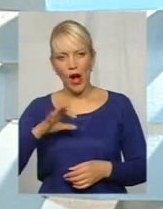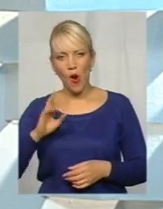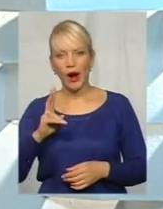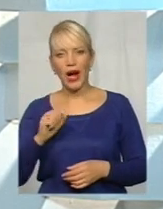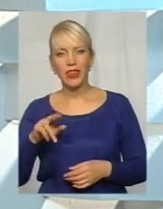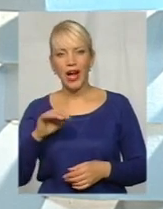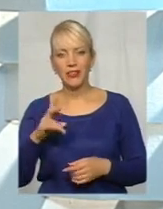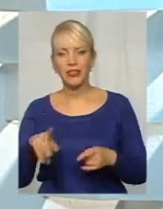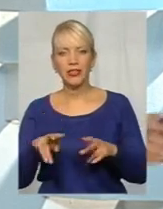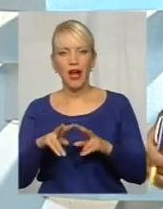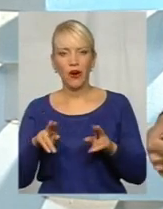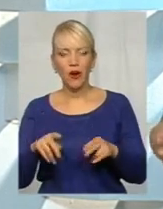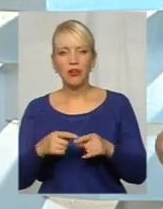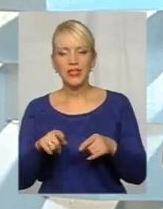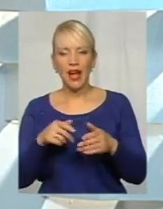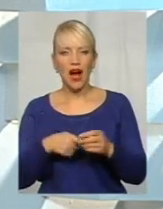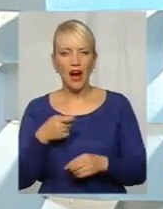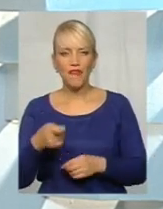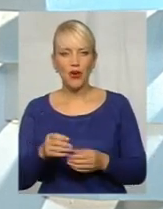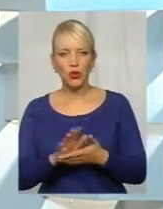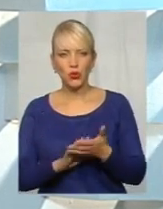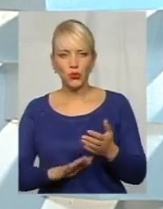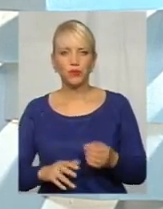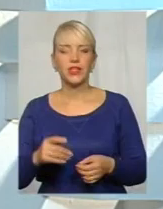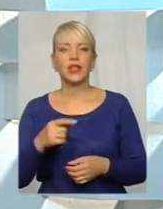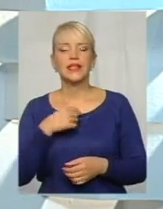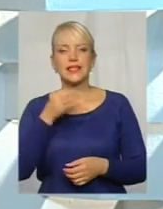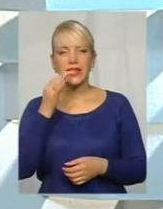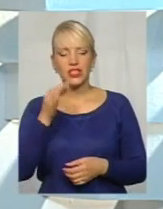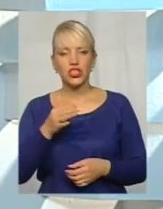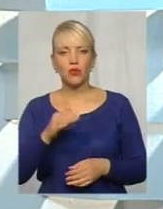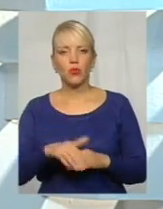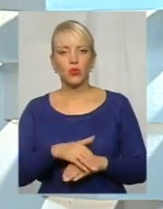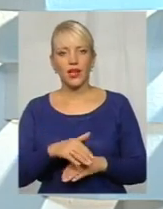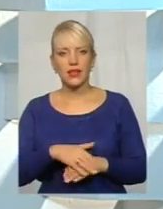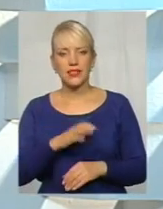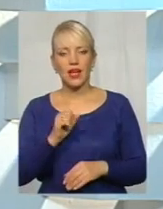цією заявою. Проте, скажіть, будь ласка, пане Андрію,